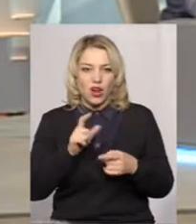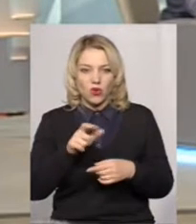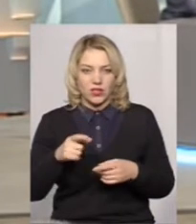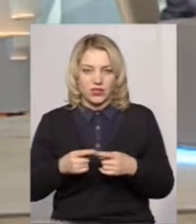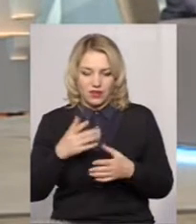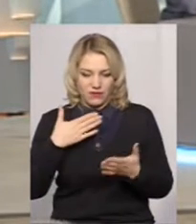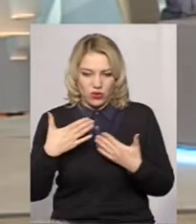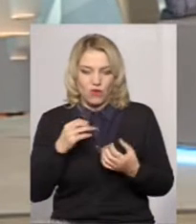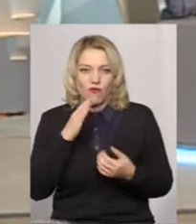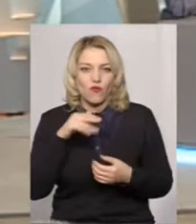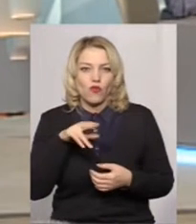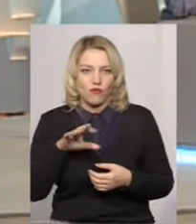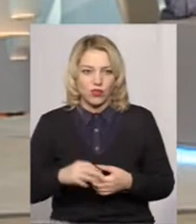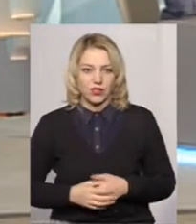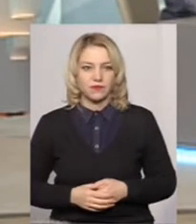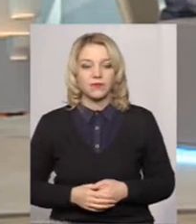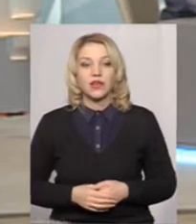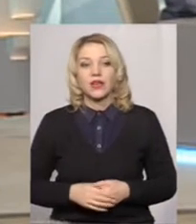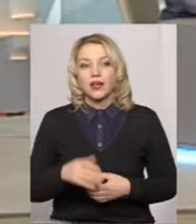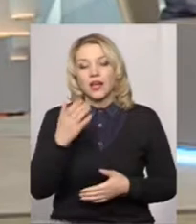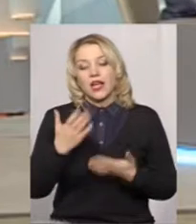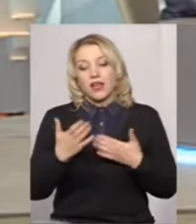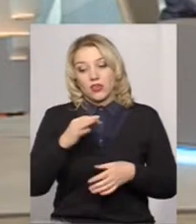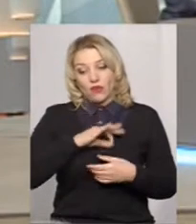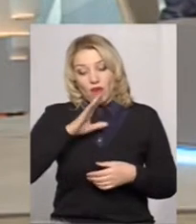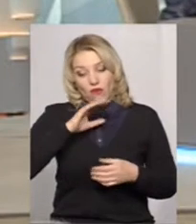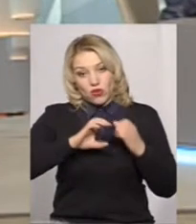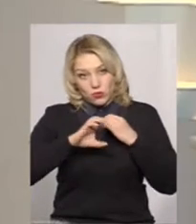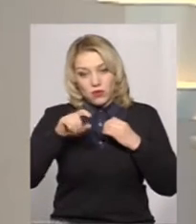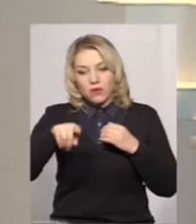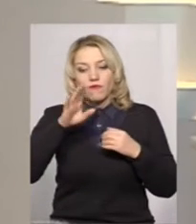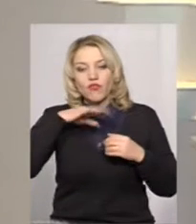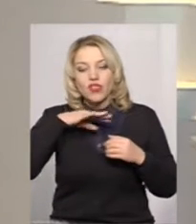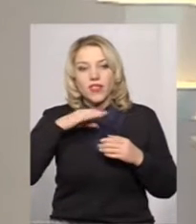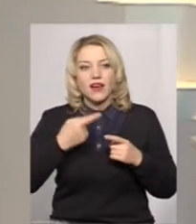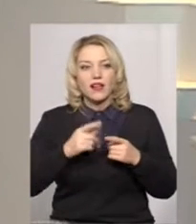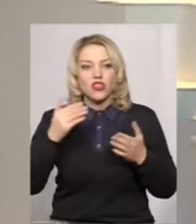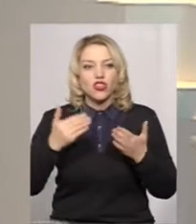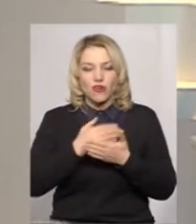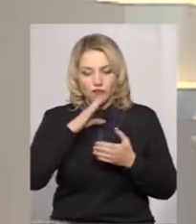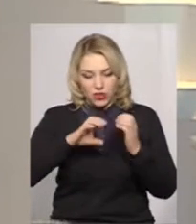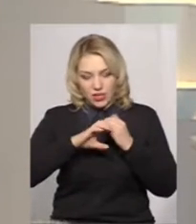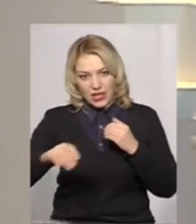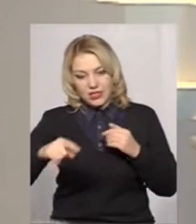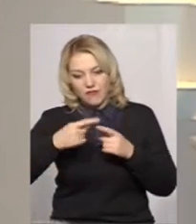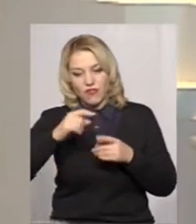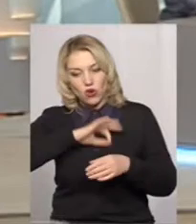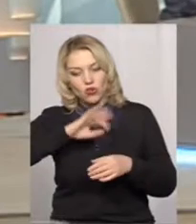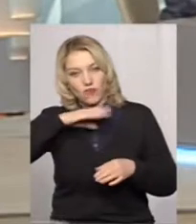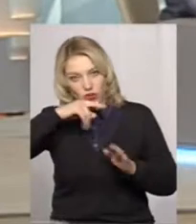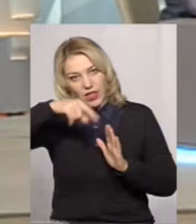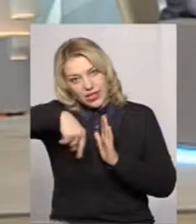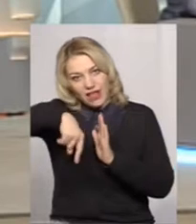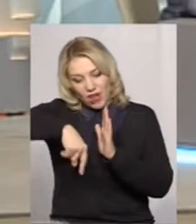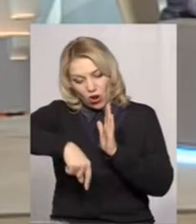водопроводів. Якщо облаштовують водопроводи? Там же використовується вода, пане Сергію, от в нових водопроводах зі свердловин? Тобто,